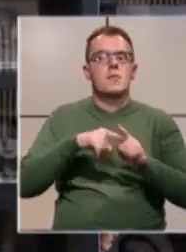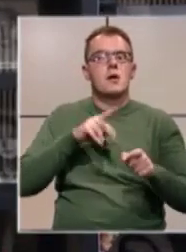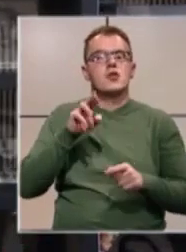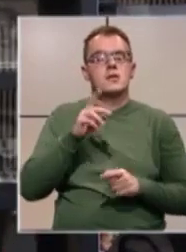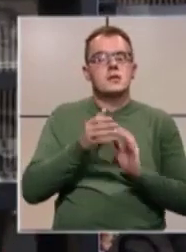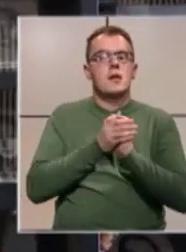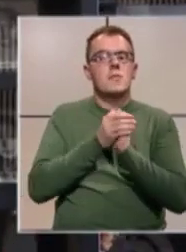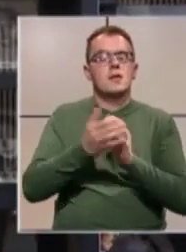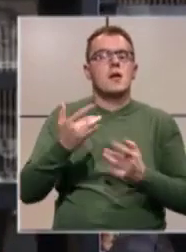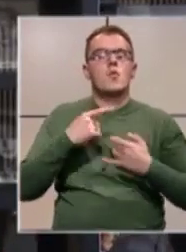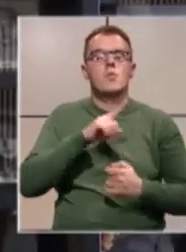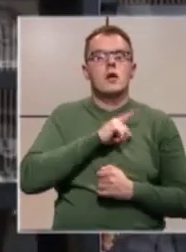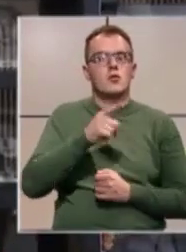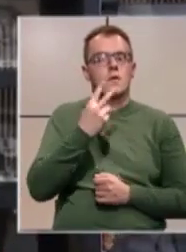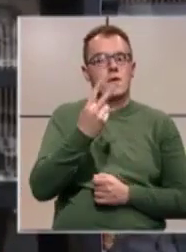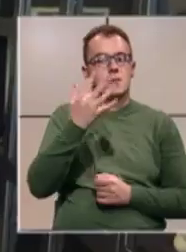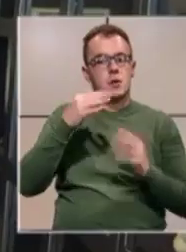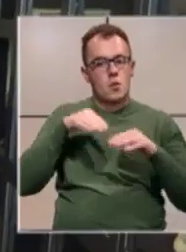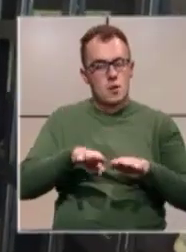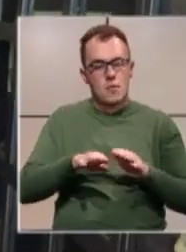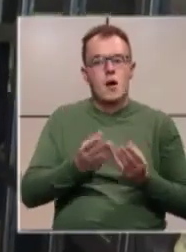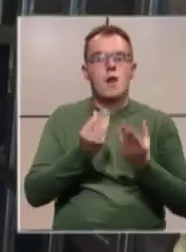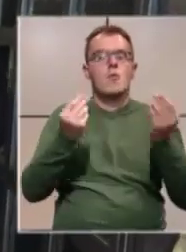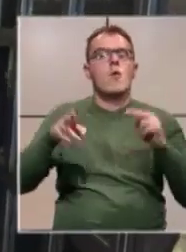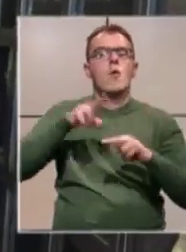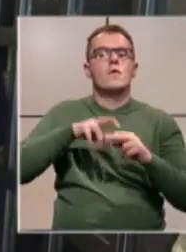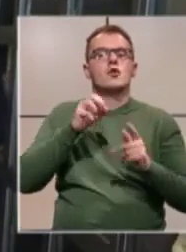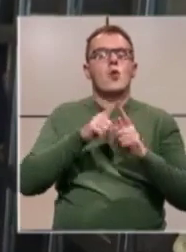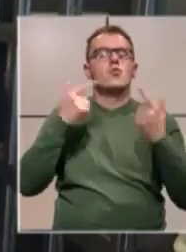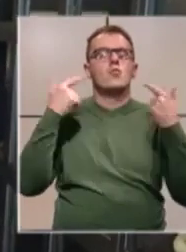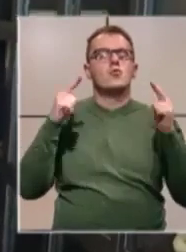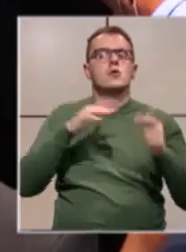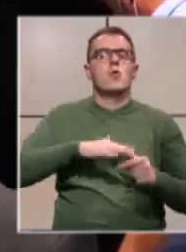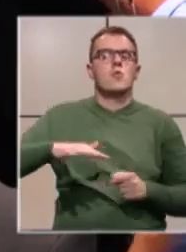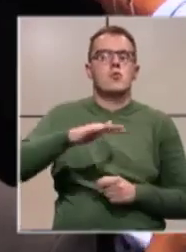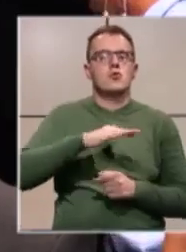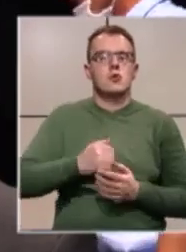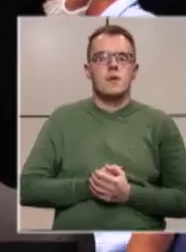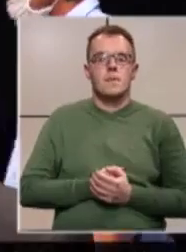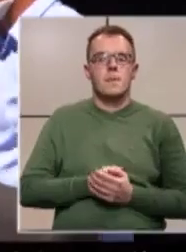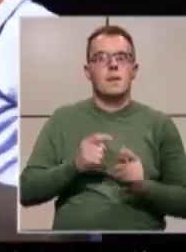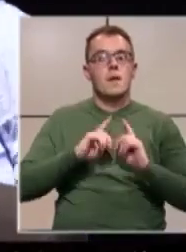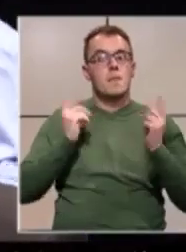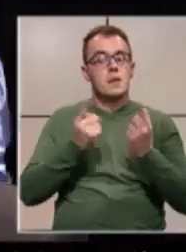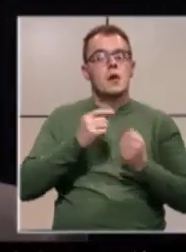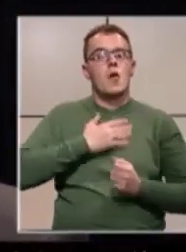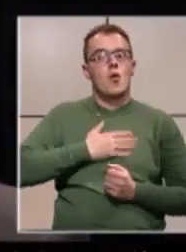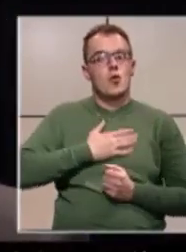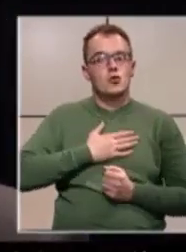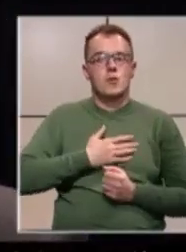sestre, prijatelji ubijenitog 25. maja, mnogo više od muzejskog prostora. Mi hoćemo